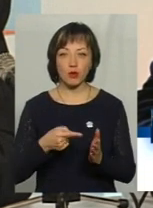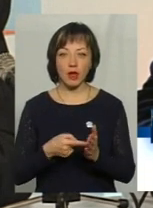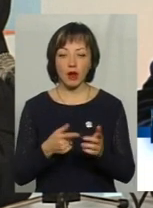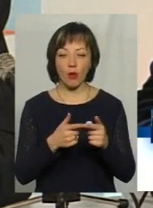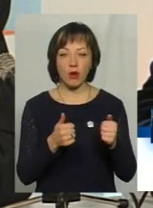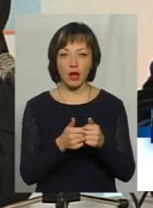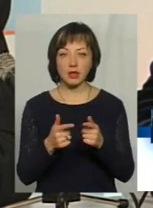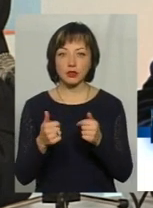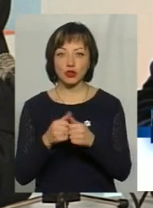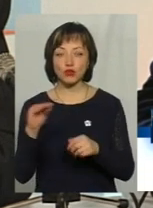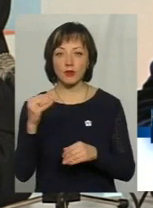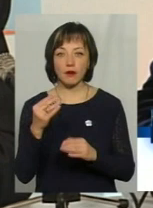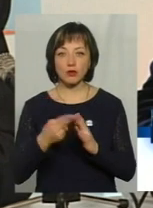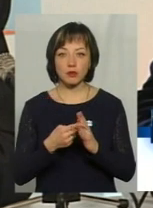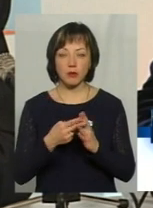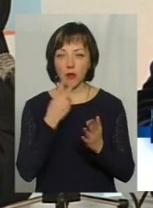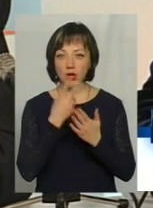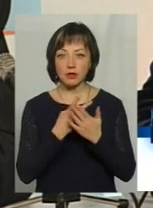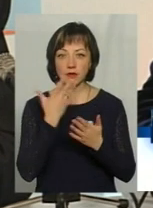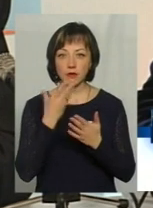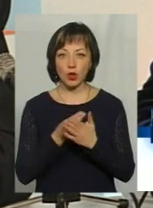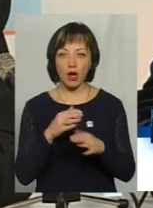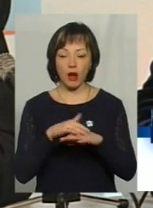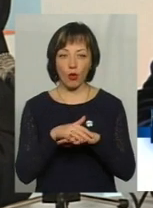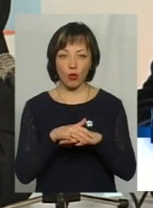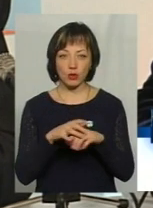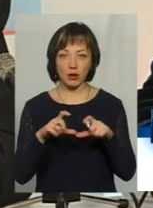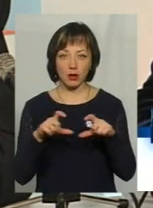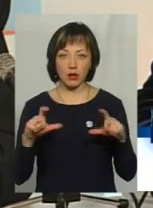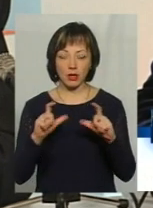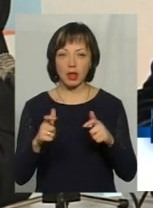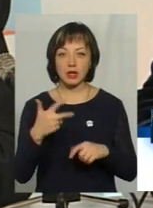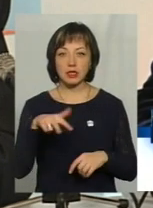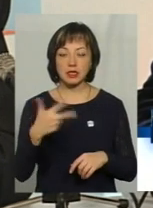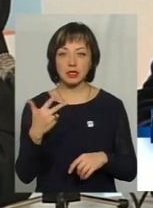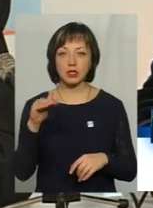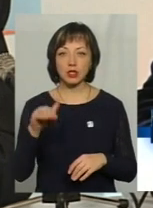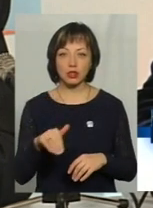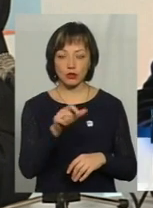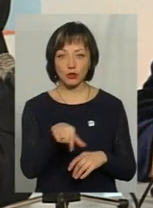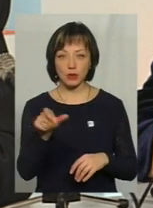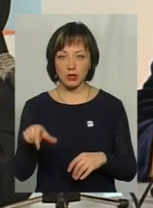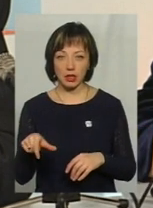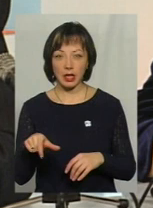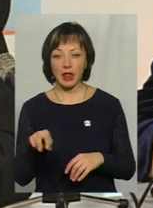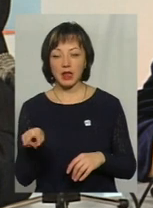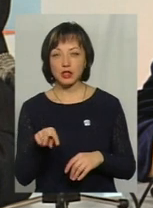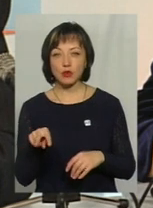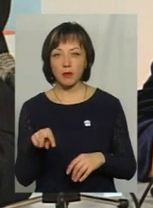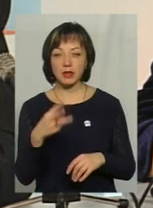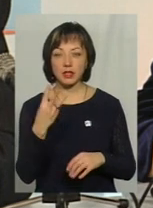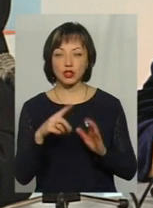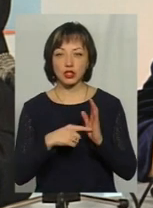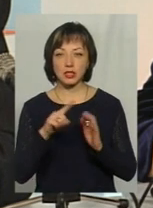організації жовтневу субсидію відобразити в своїх рахунках. 33 тисячі одержувачів або з листопада 36